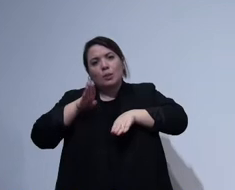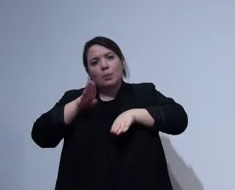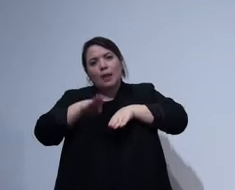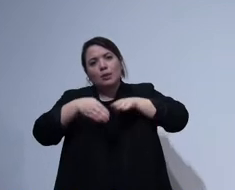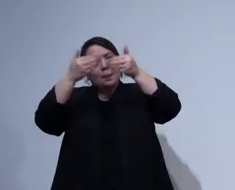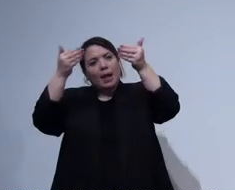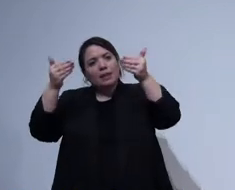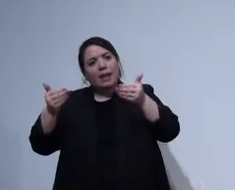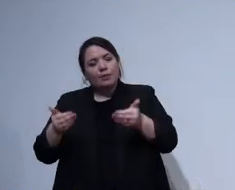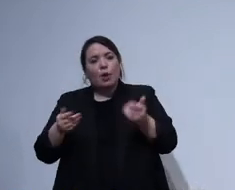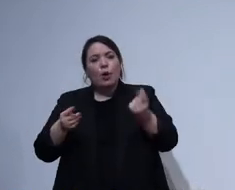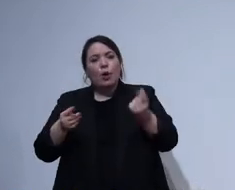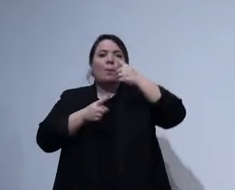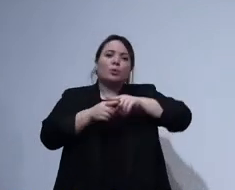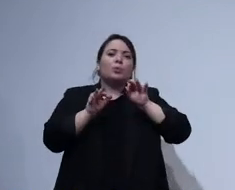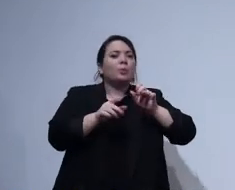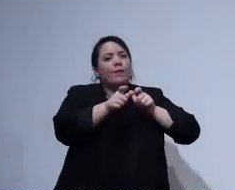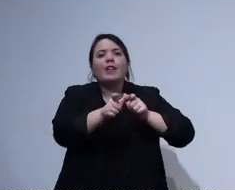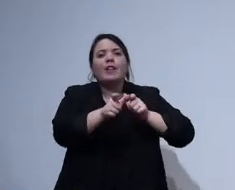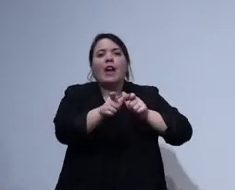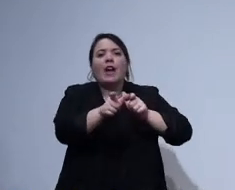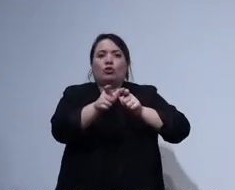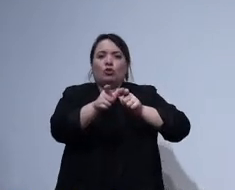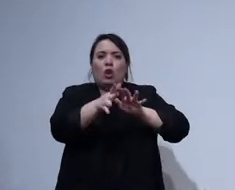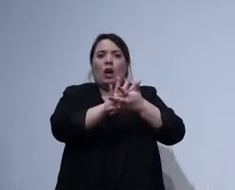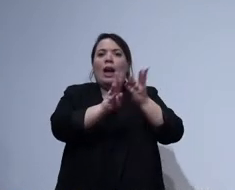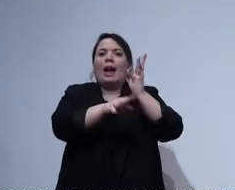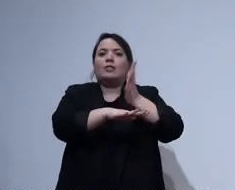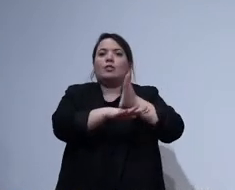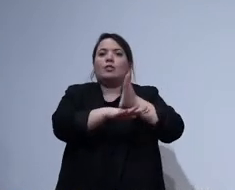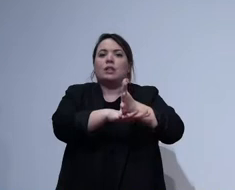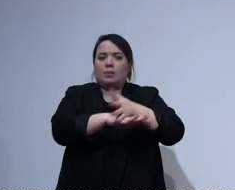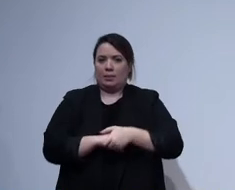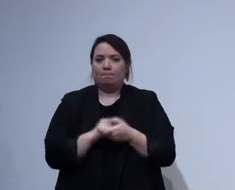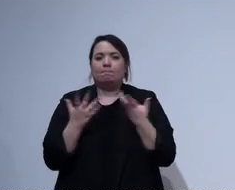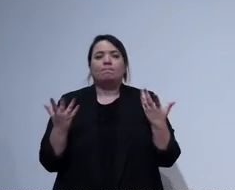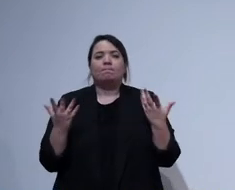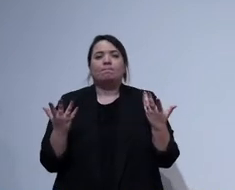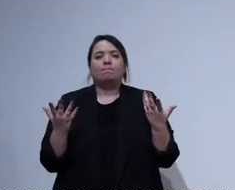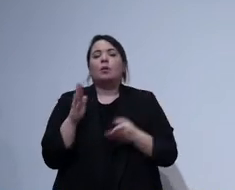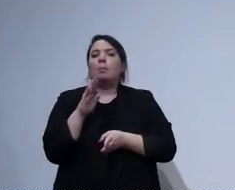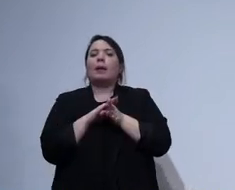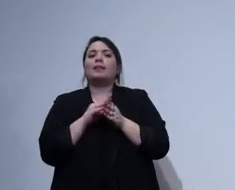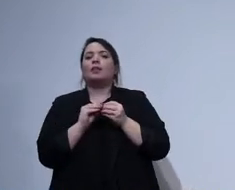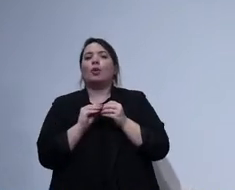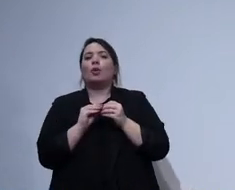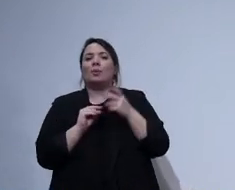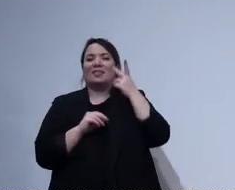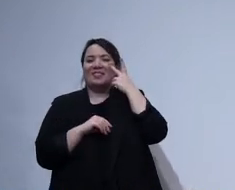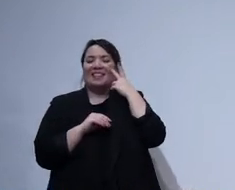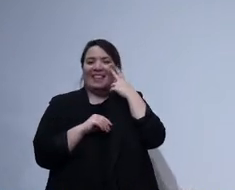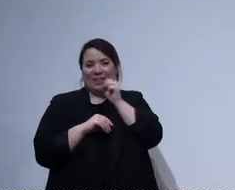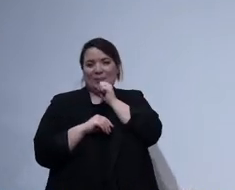'esperienza di viaggio un pochino più accessibile. Siamo partiti dal concetto, quello che vedete, il simbolino della sedia